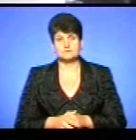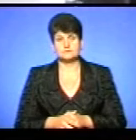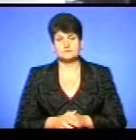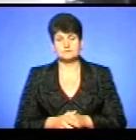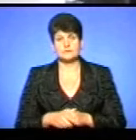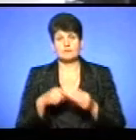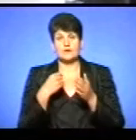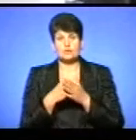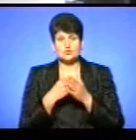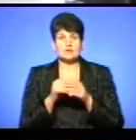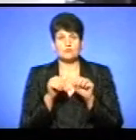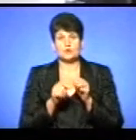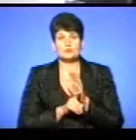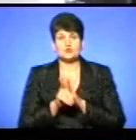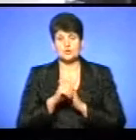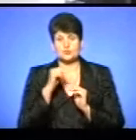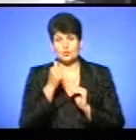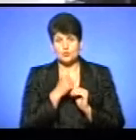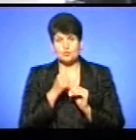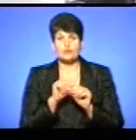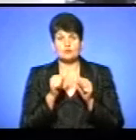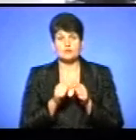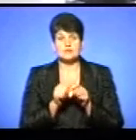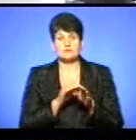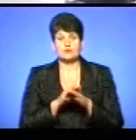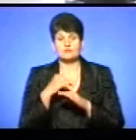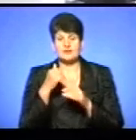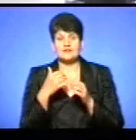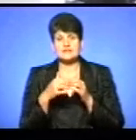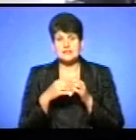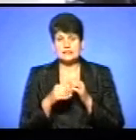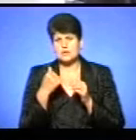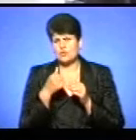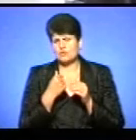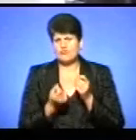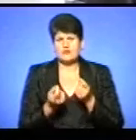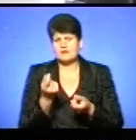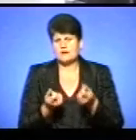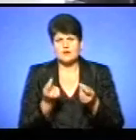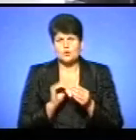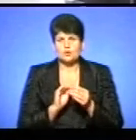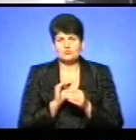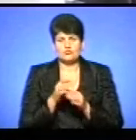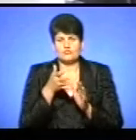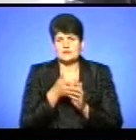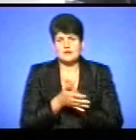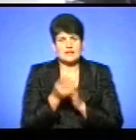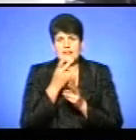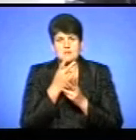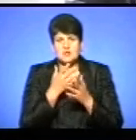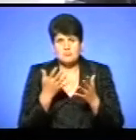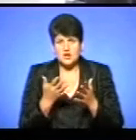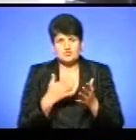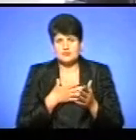Бюджет формується на початку року, формується на цілий рік, а потім в середині року виникають якісь додаткові видатки, які, в принципі, не продобачені ні нашим